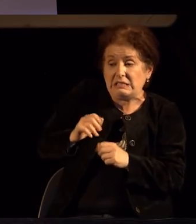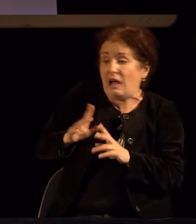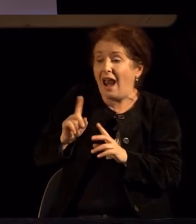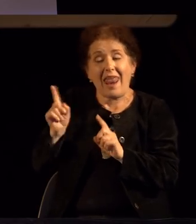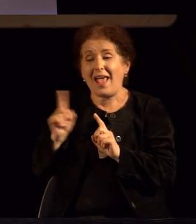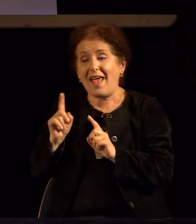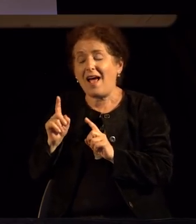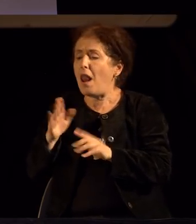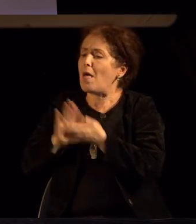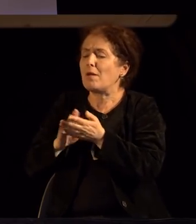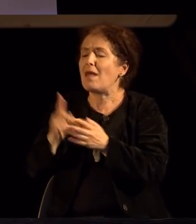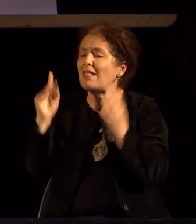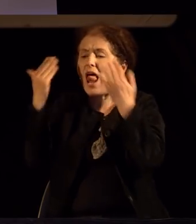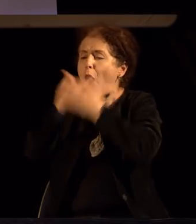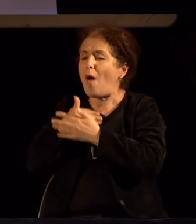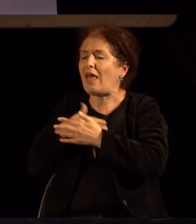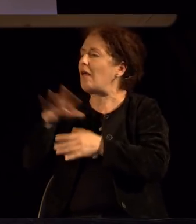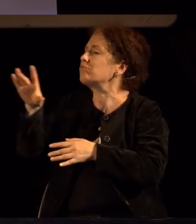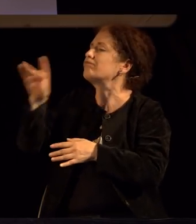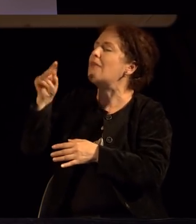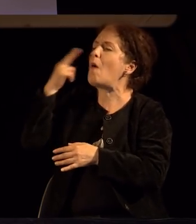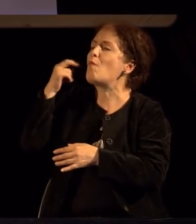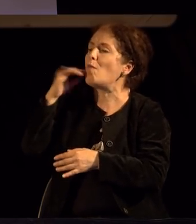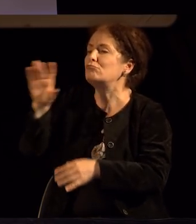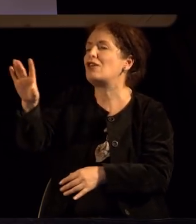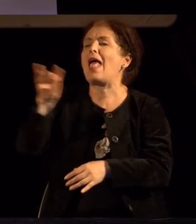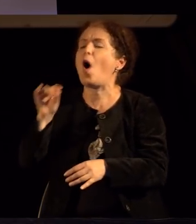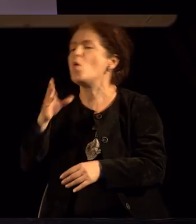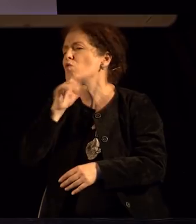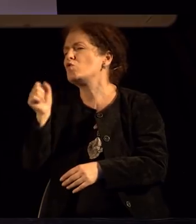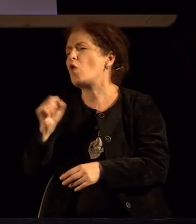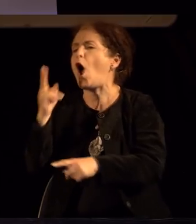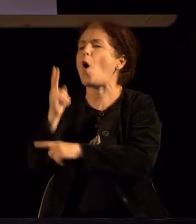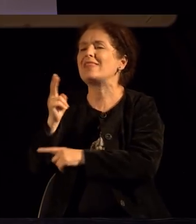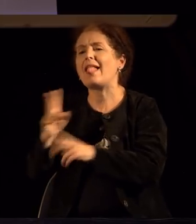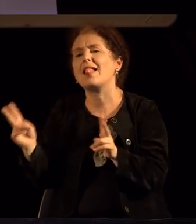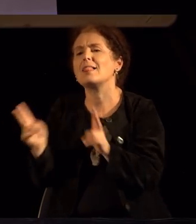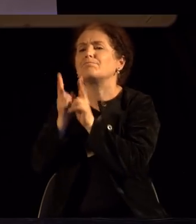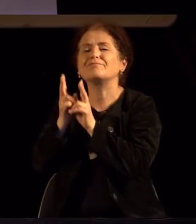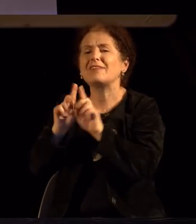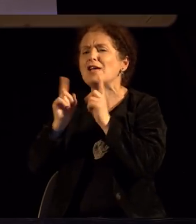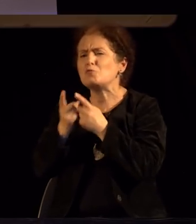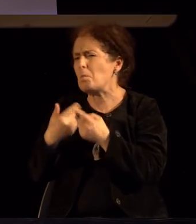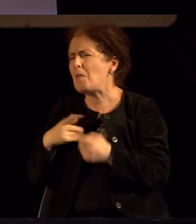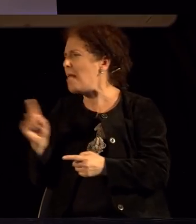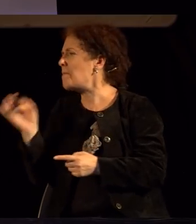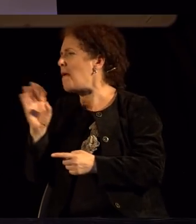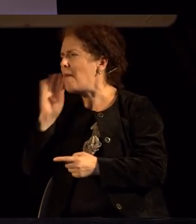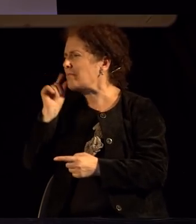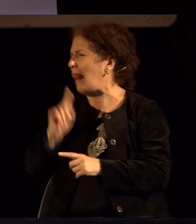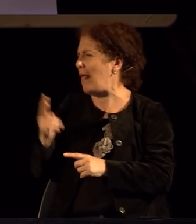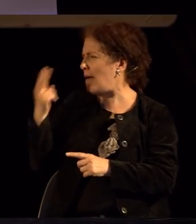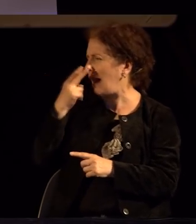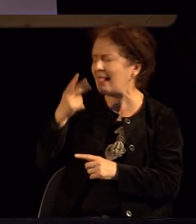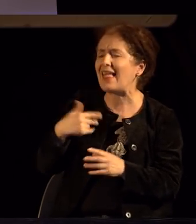Пример, секс за една ноќ. Добро, Кубаво. во хотел се наводјате, апартман, и имате